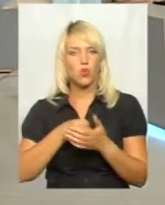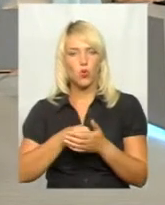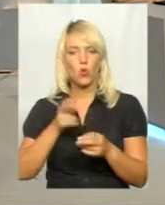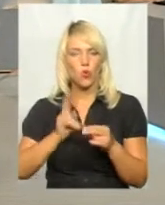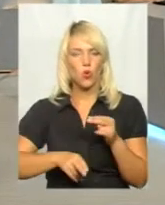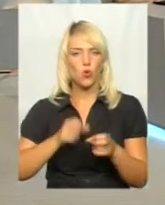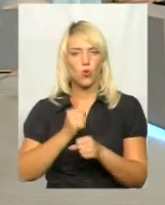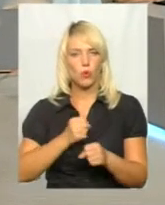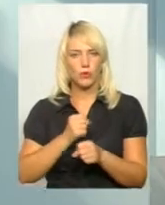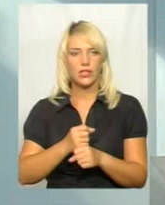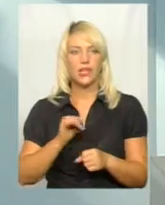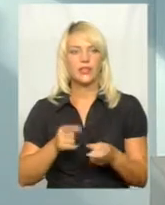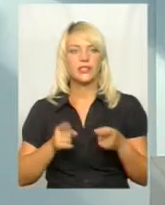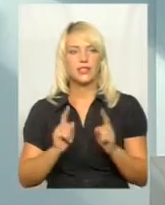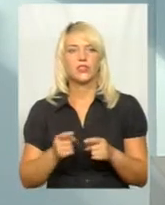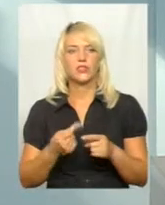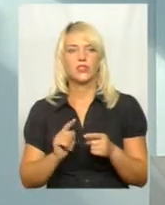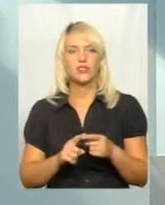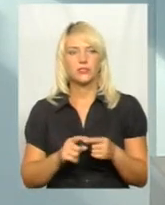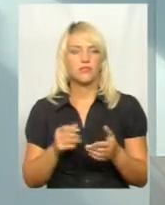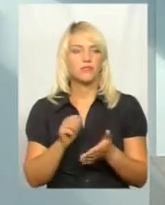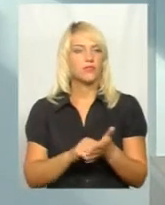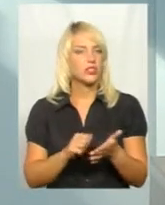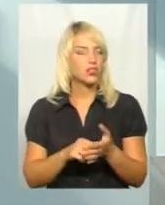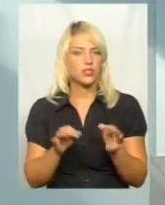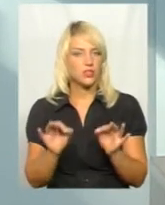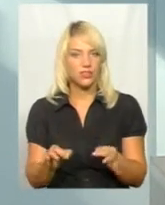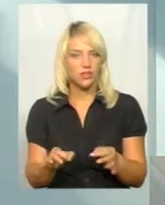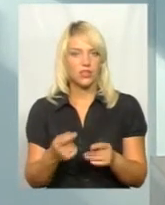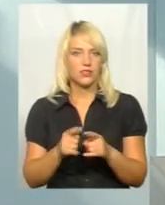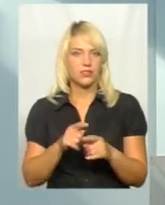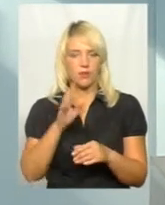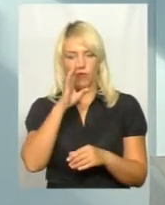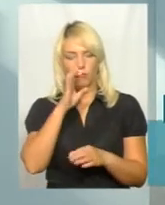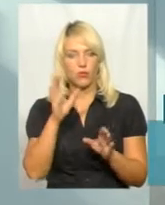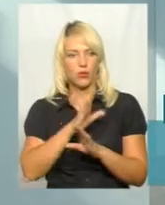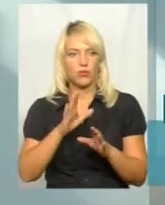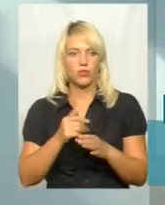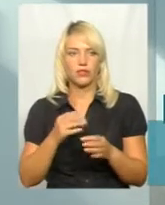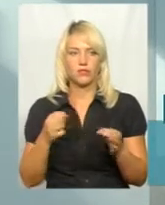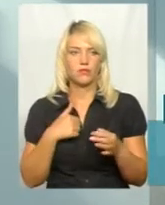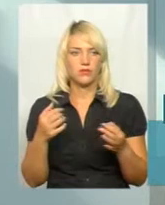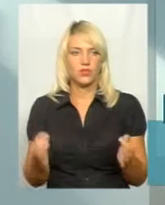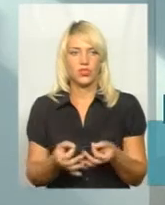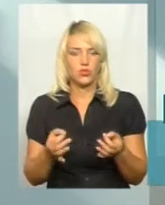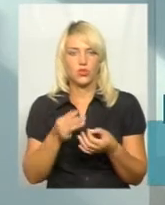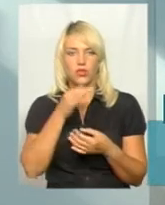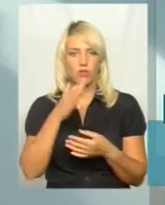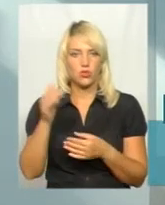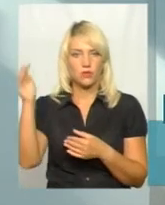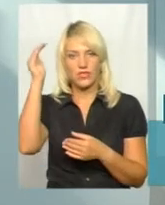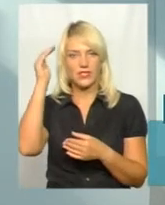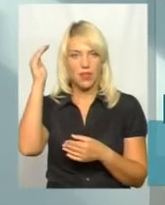дійсно ці об'єктивні причини, негода, і ми нічого не можемо з Небесною